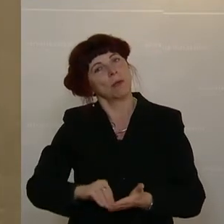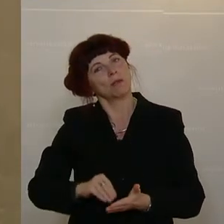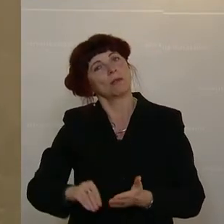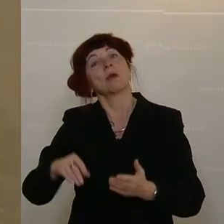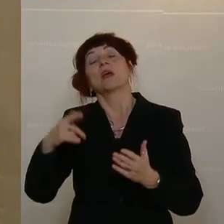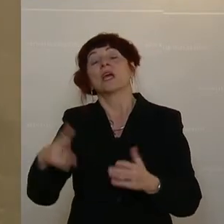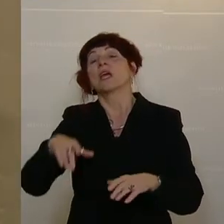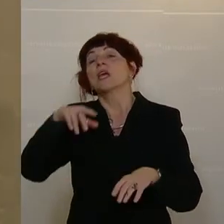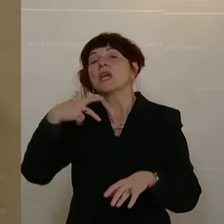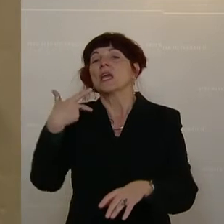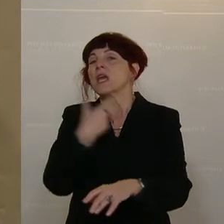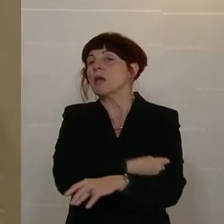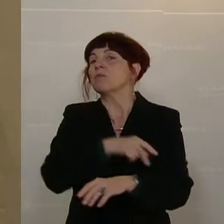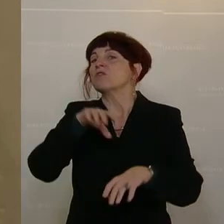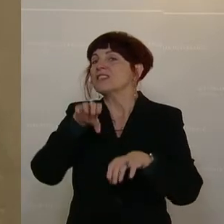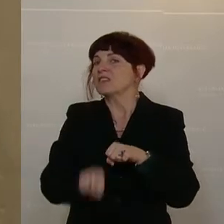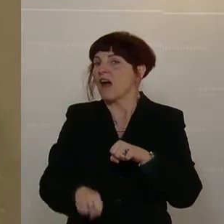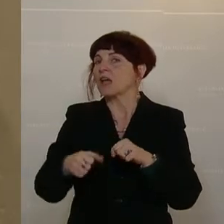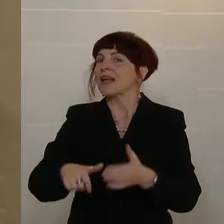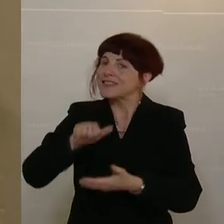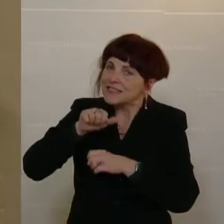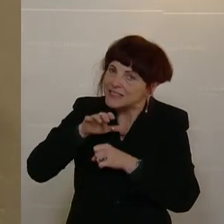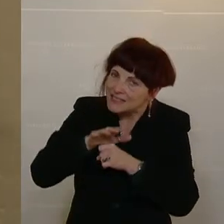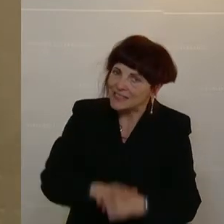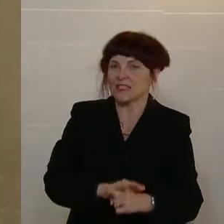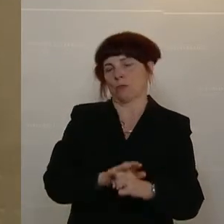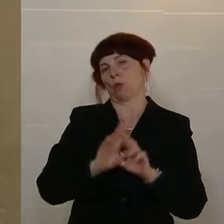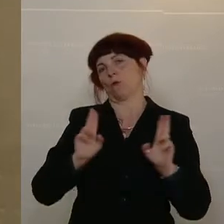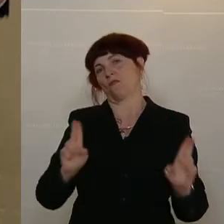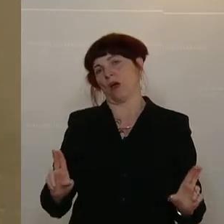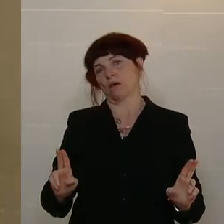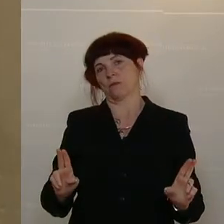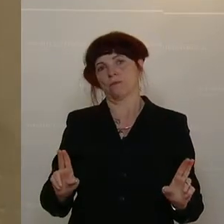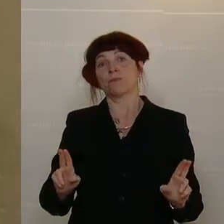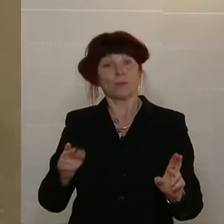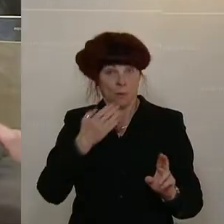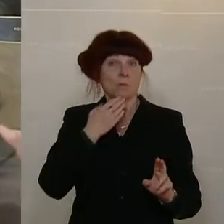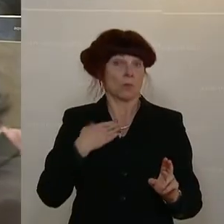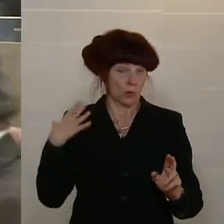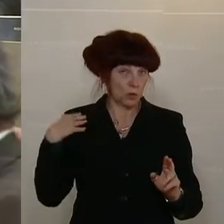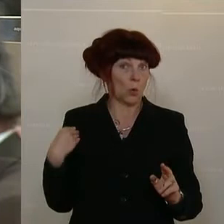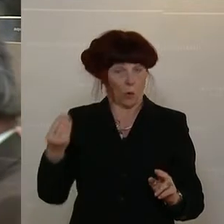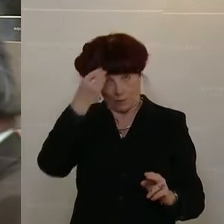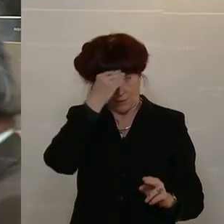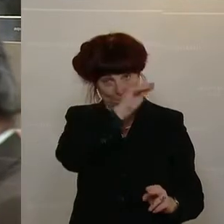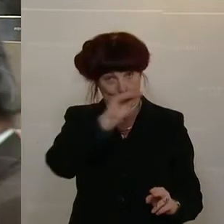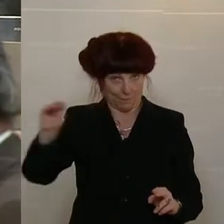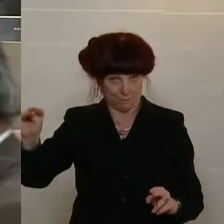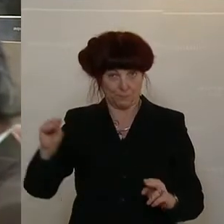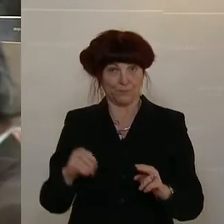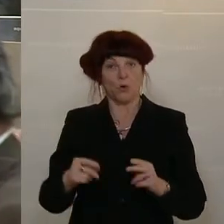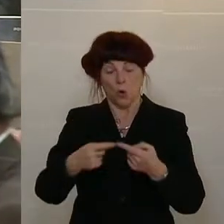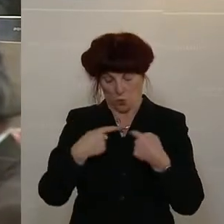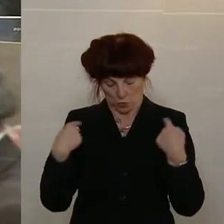bedeutet. Und das wollen wir schon hochhalten. Also ich möchte das nur an dieser Stelle vermerkt haben. Und wir